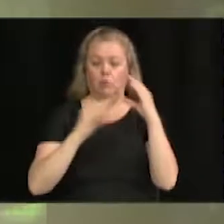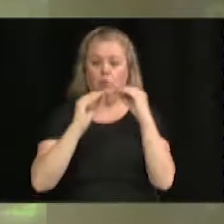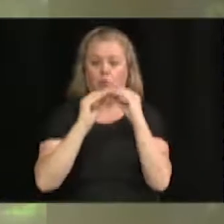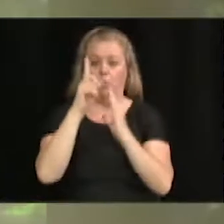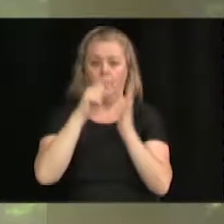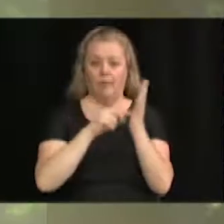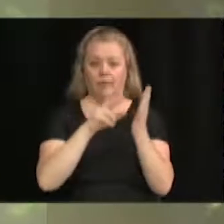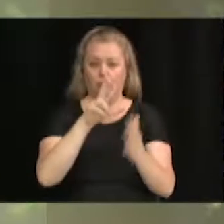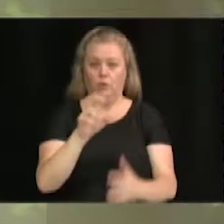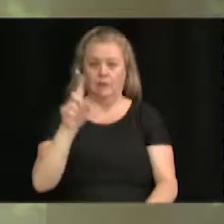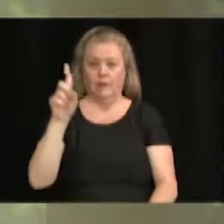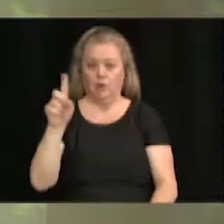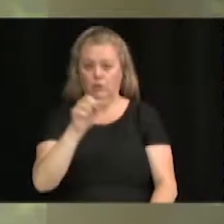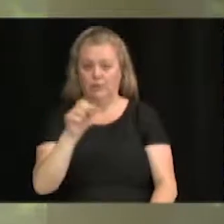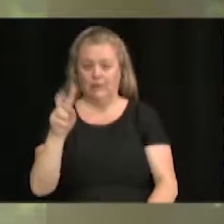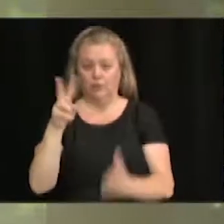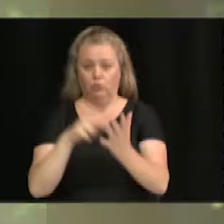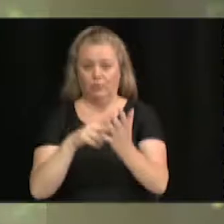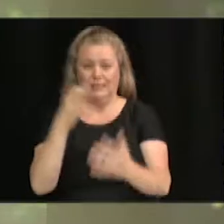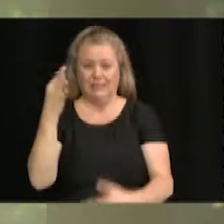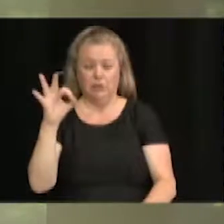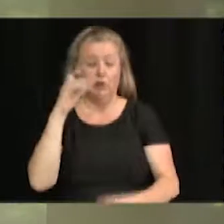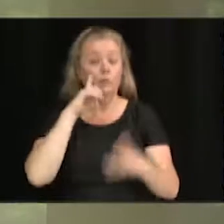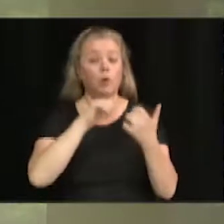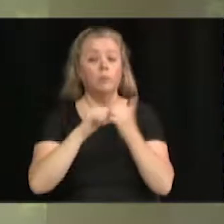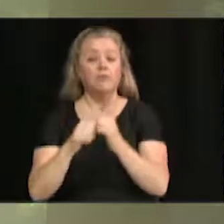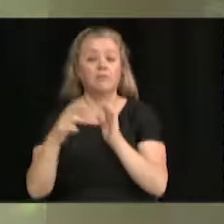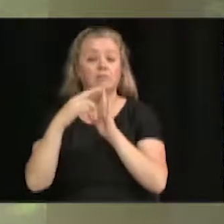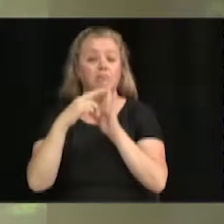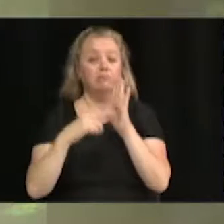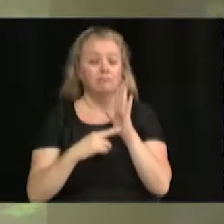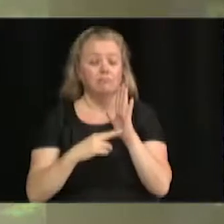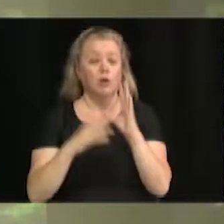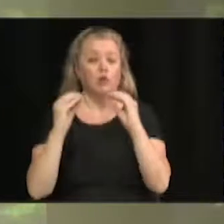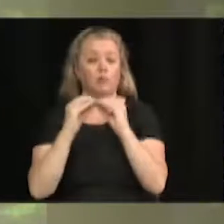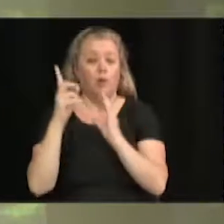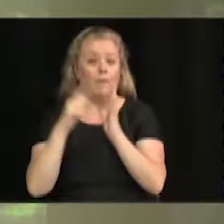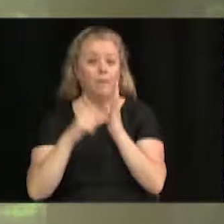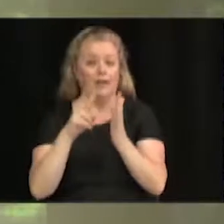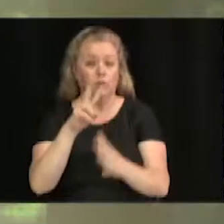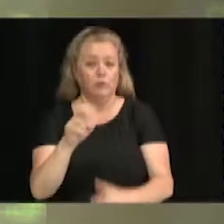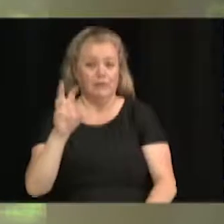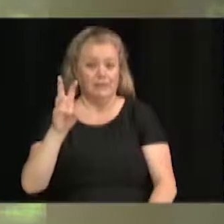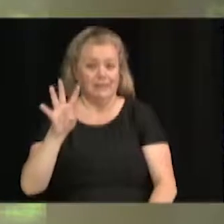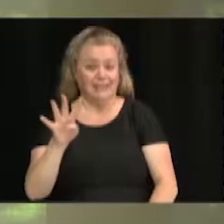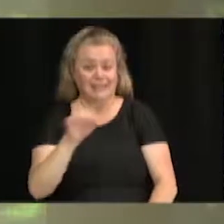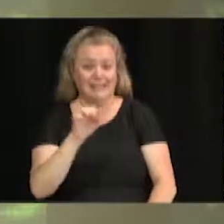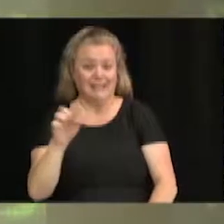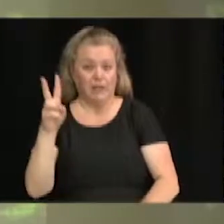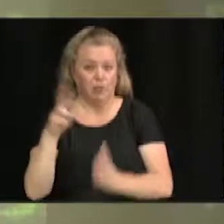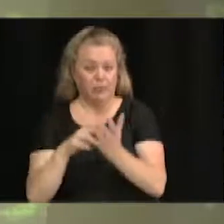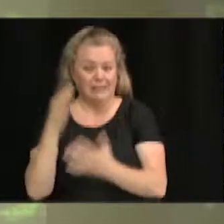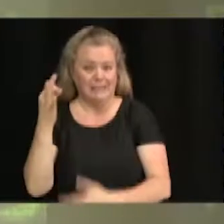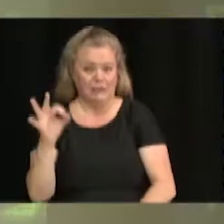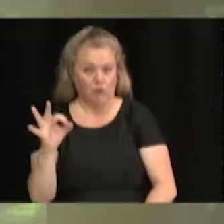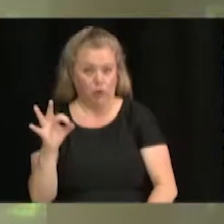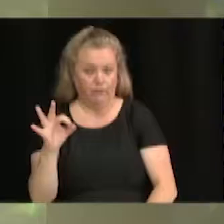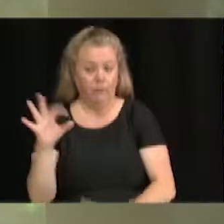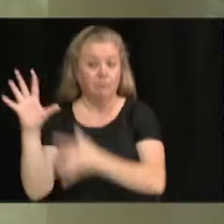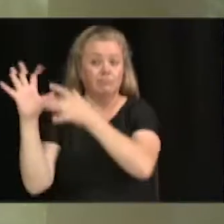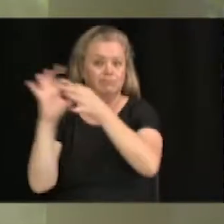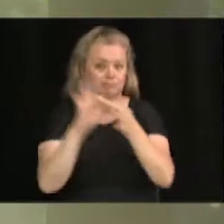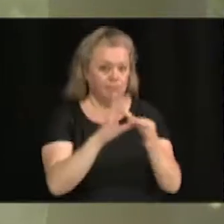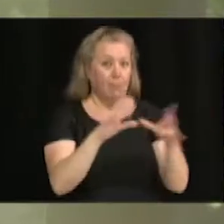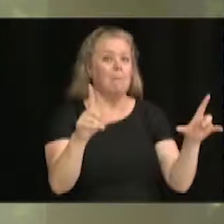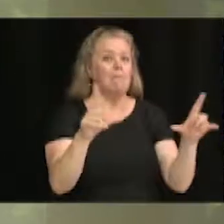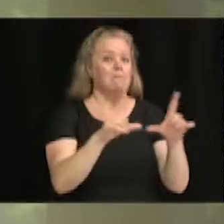-2019, modifiant le règlement numéro 1264-2019, relatif au permis